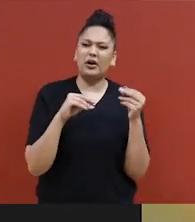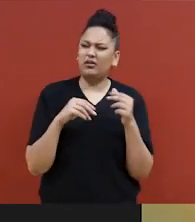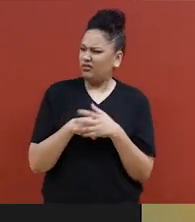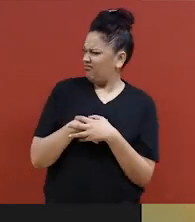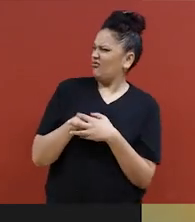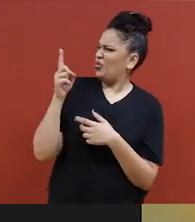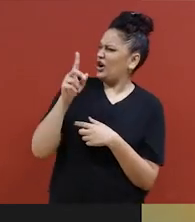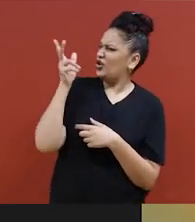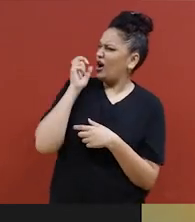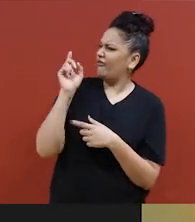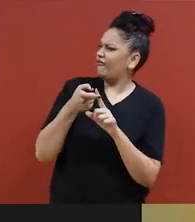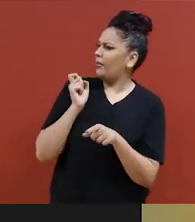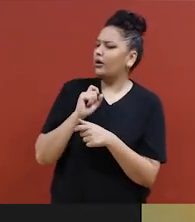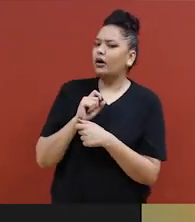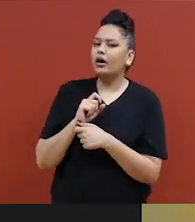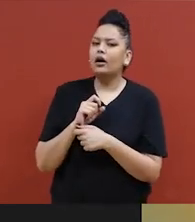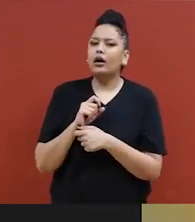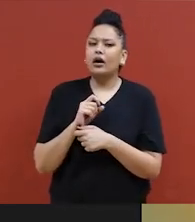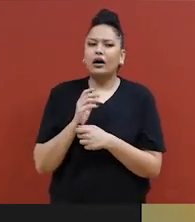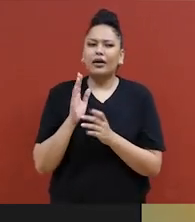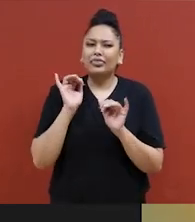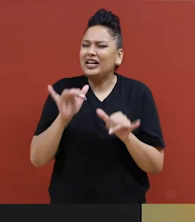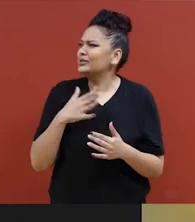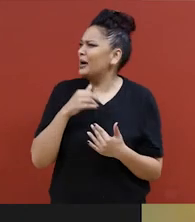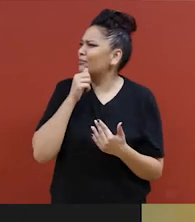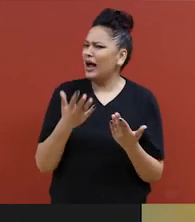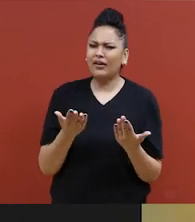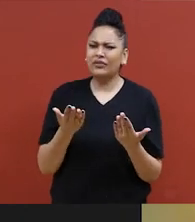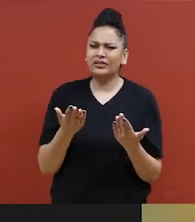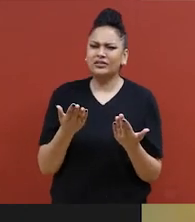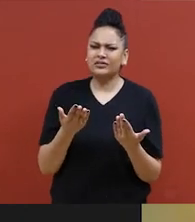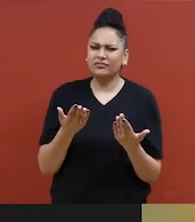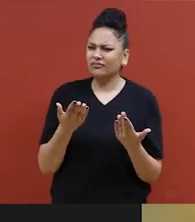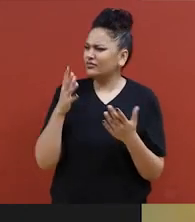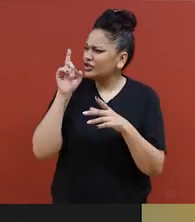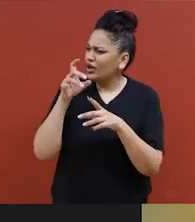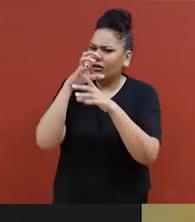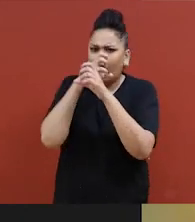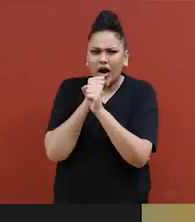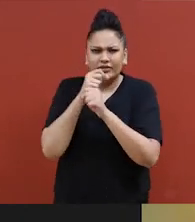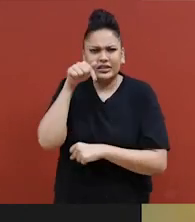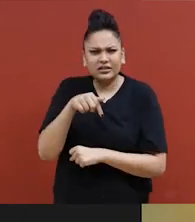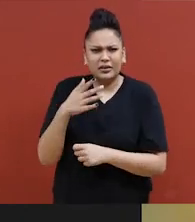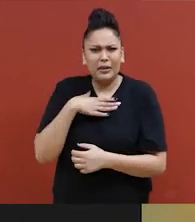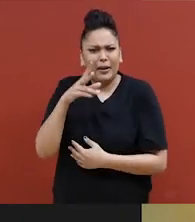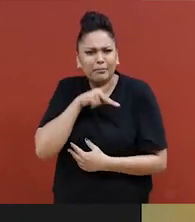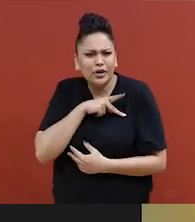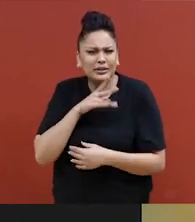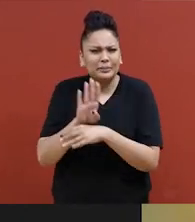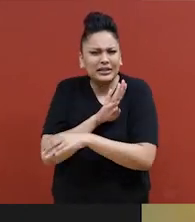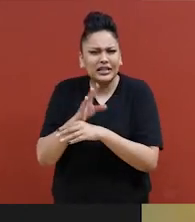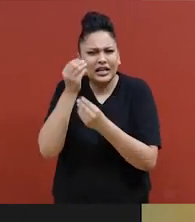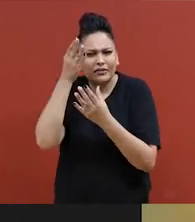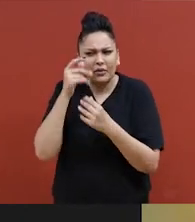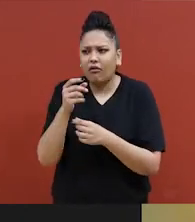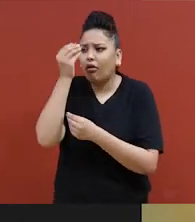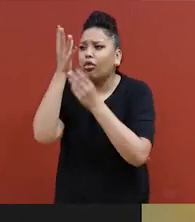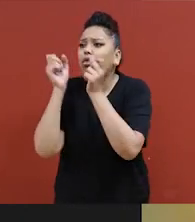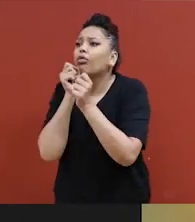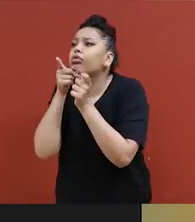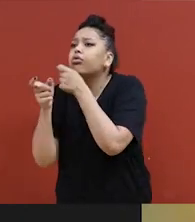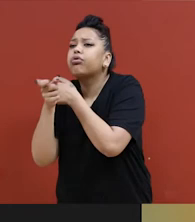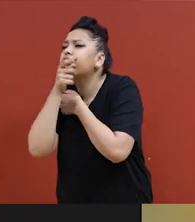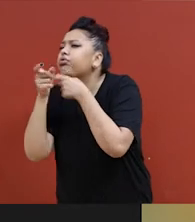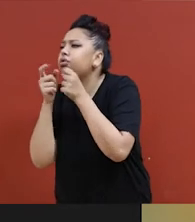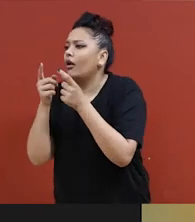» Et vous répondant en lui demandant, « Ah, où avez-vous entendu ça? » C'est une violation de la vie privée des gens quand vos informations